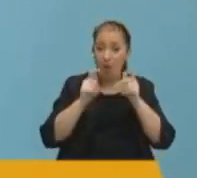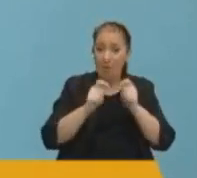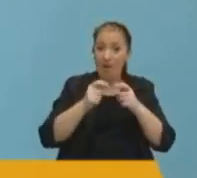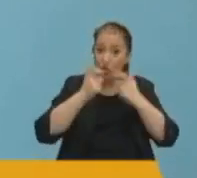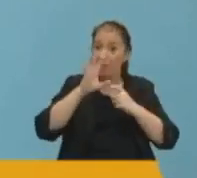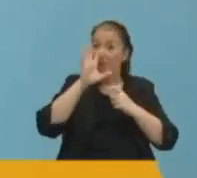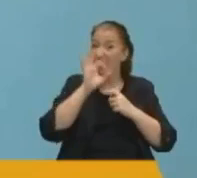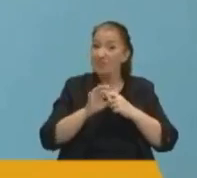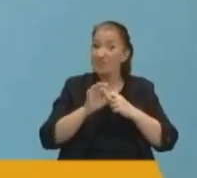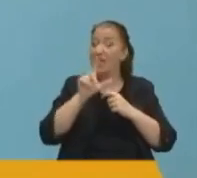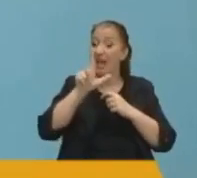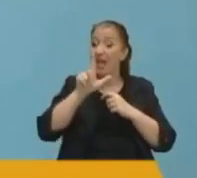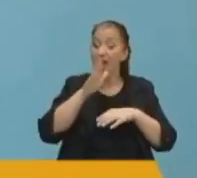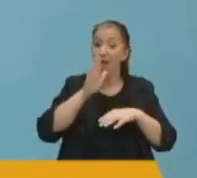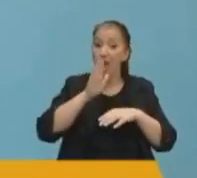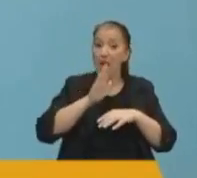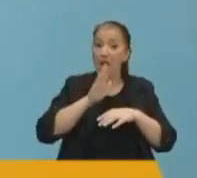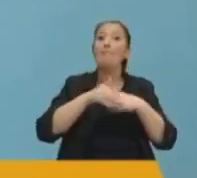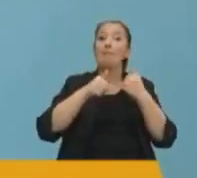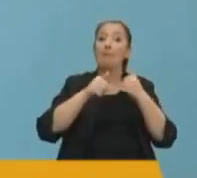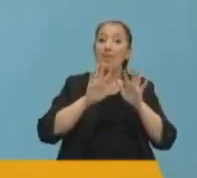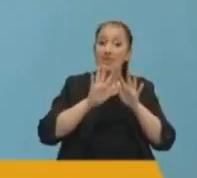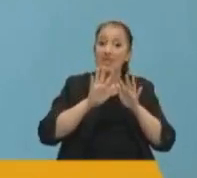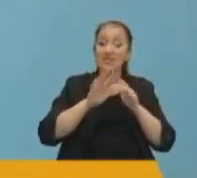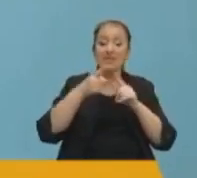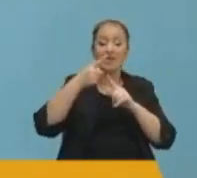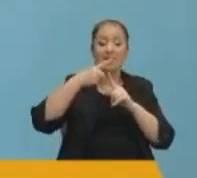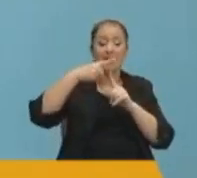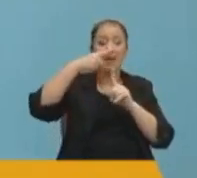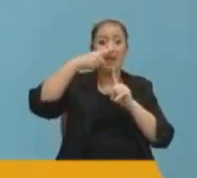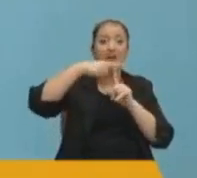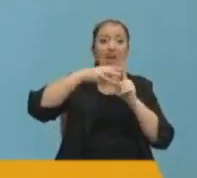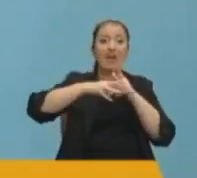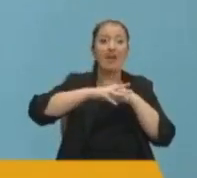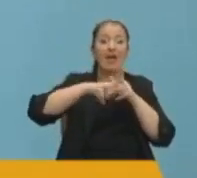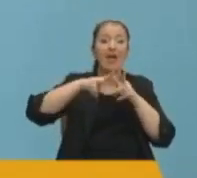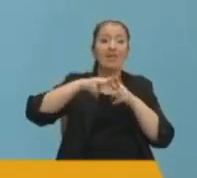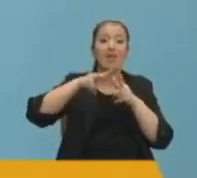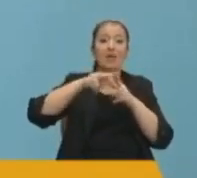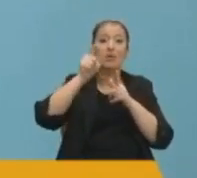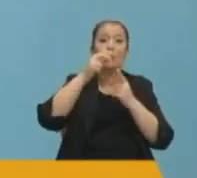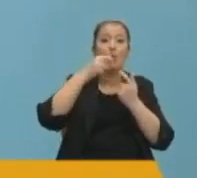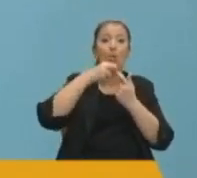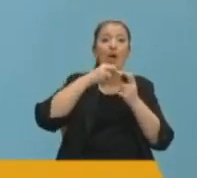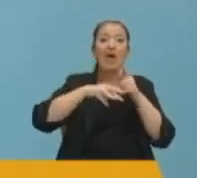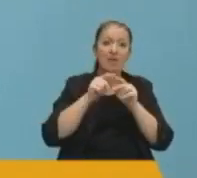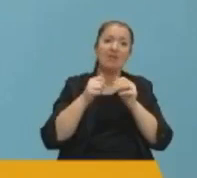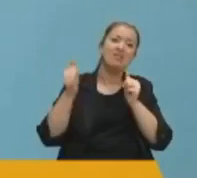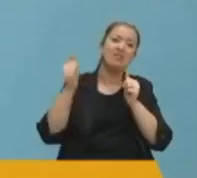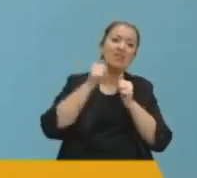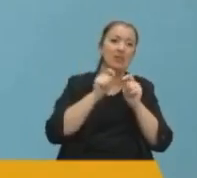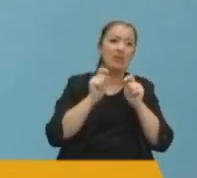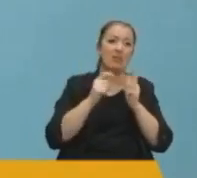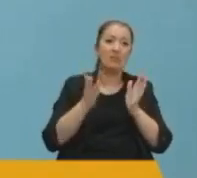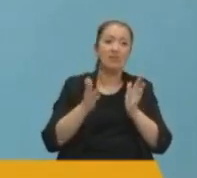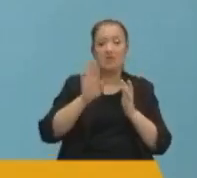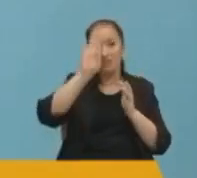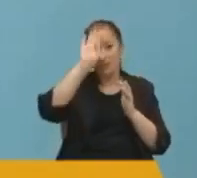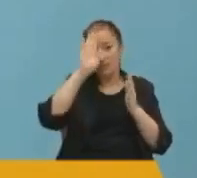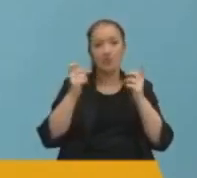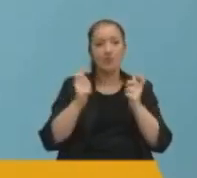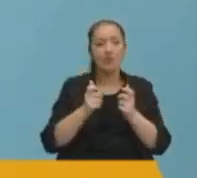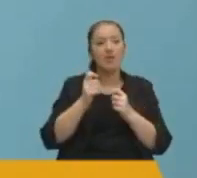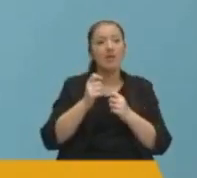yapmak yerine, mevlevilik tabiriyle söyleyelim, ten nuresi eksik bir semazen gibi çark üstüne çark ettiniz. İstanbul Büyükşehir